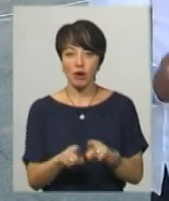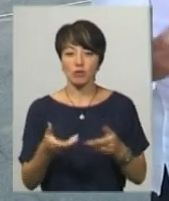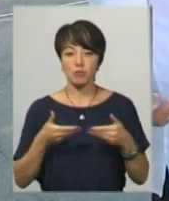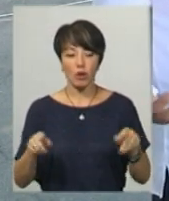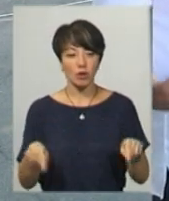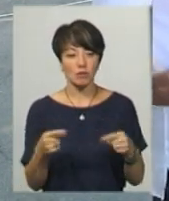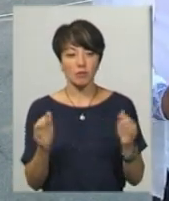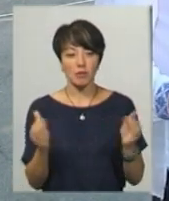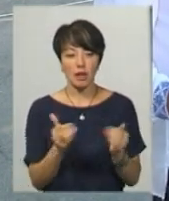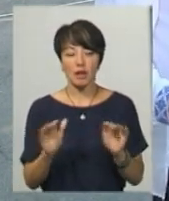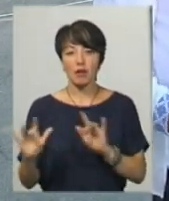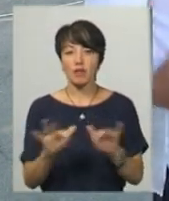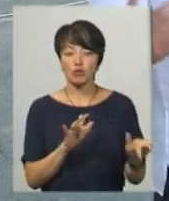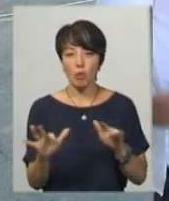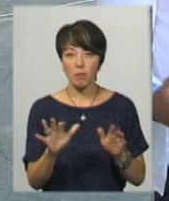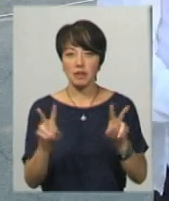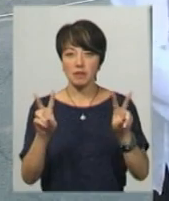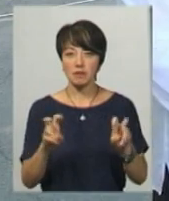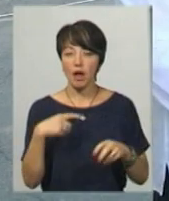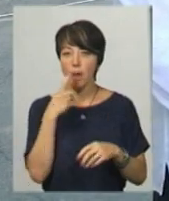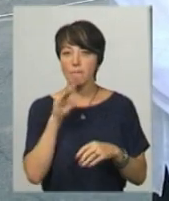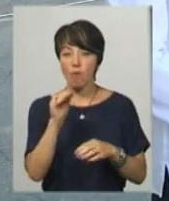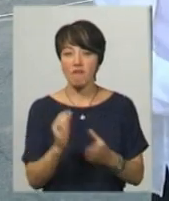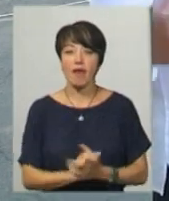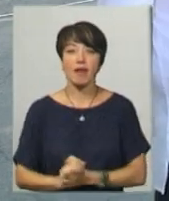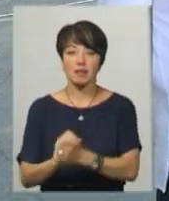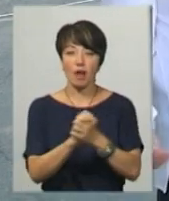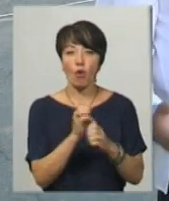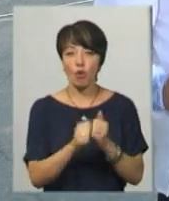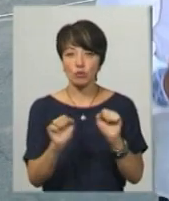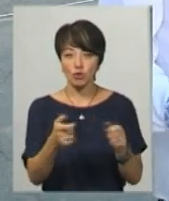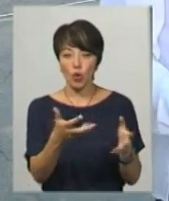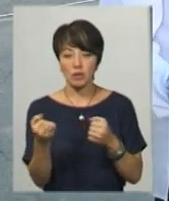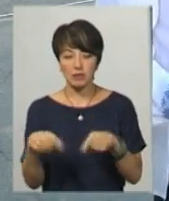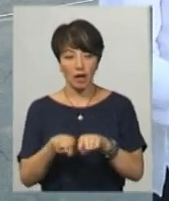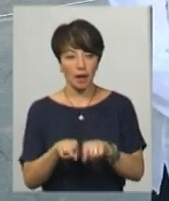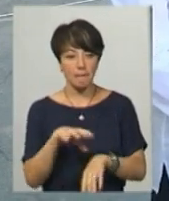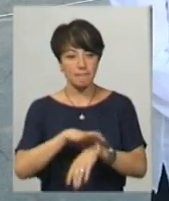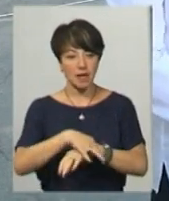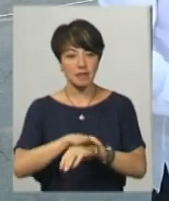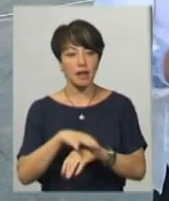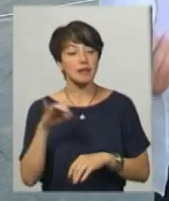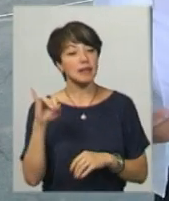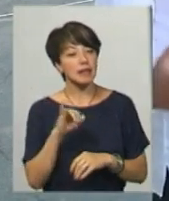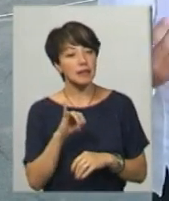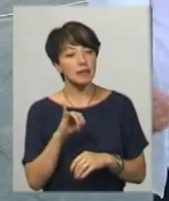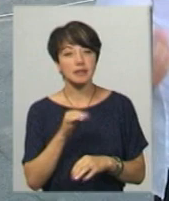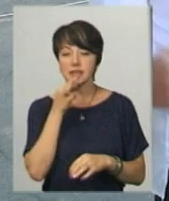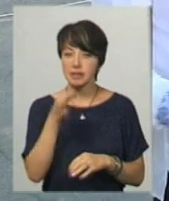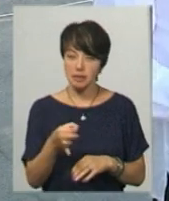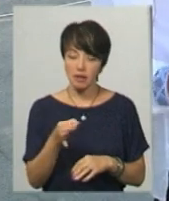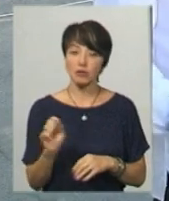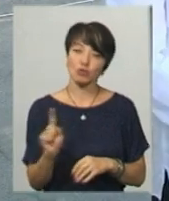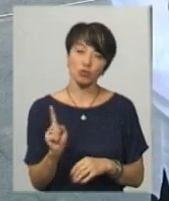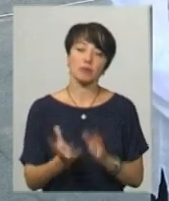організовуємо такий невеличкий флешмоб, називається «Мова єднає». Кожен може отримати такий браслетик і сказати про